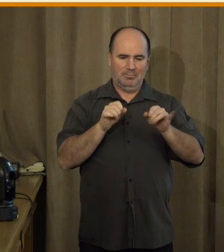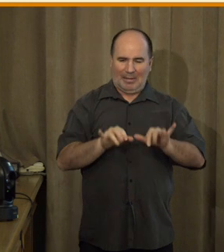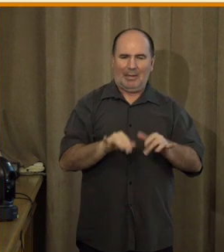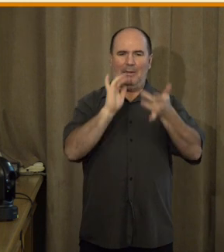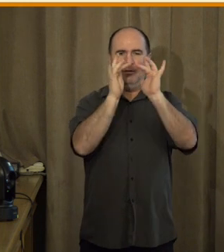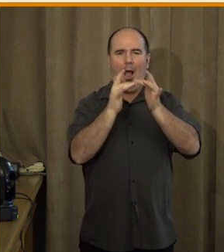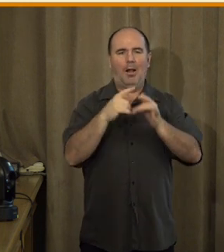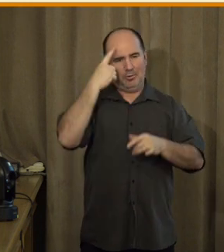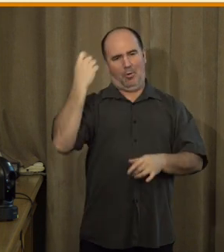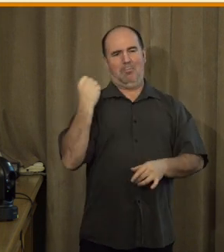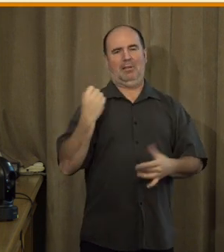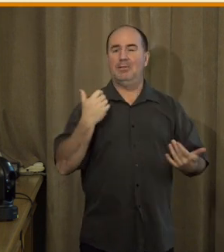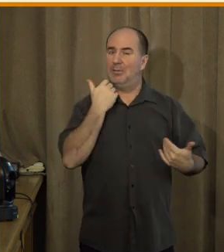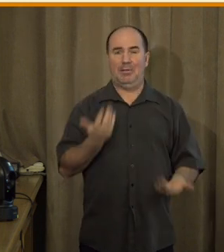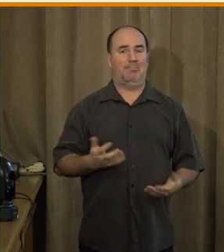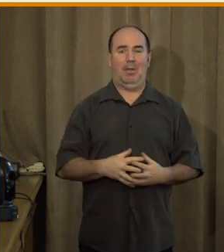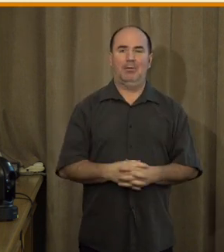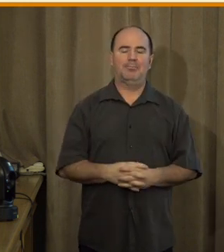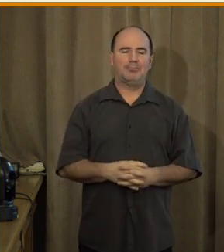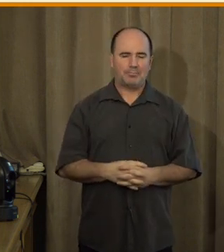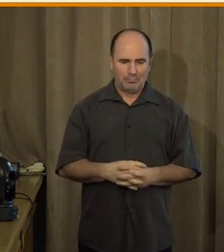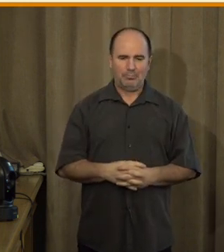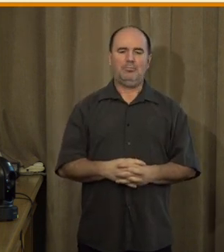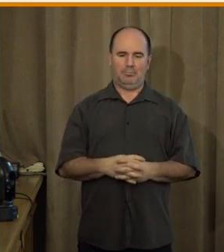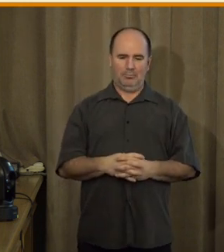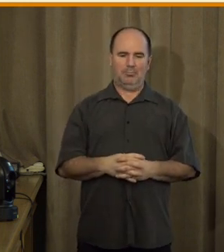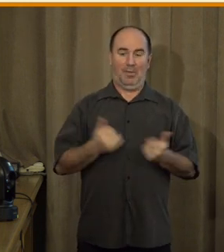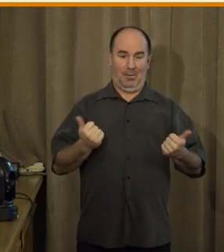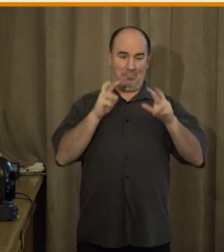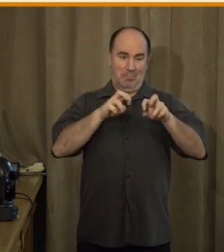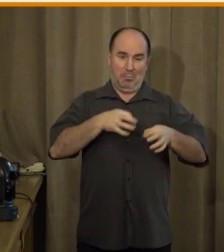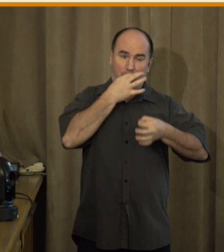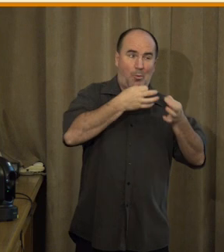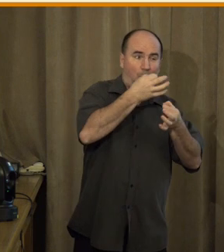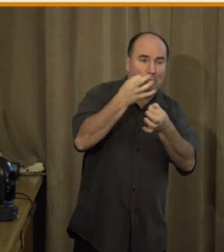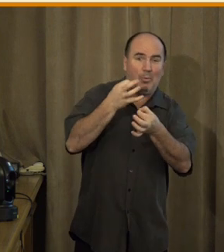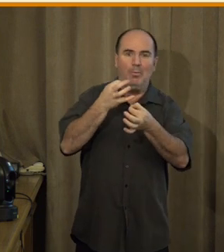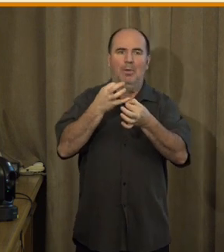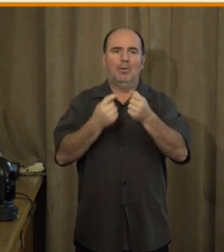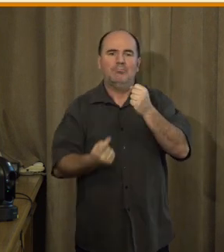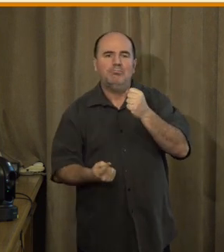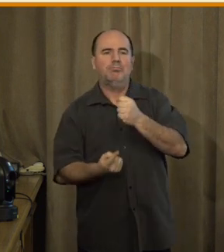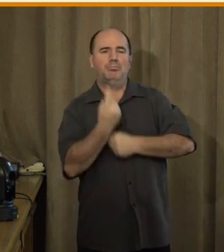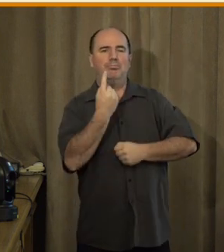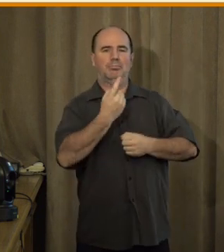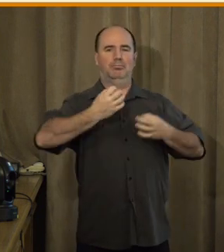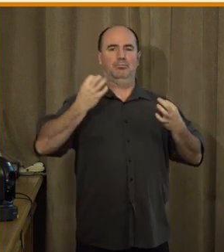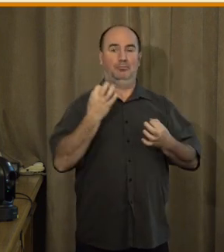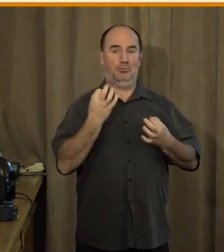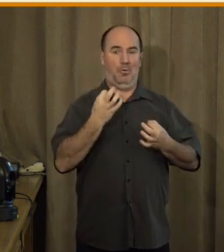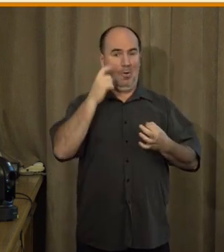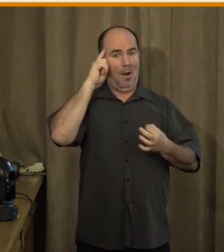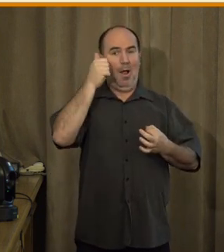To, co je hlavním zjištěním tady toho průzkumu, je, že v podstatě nemáme vůbec data,